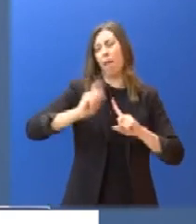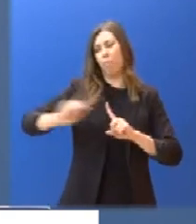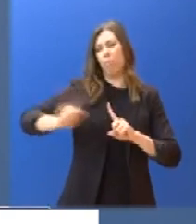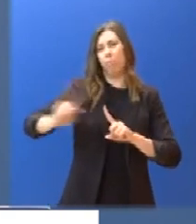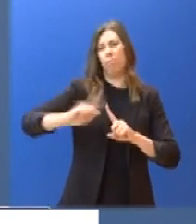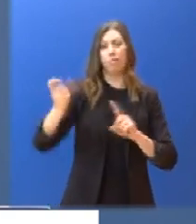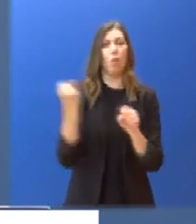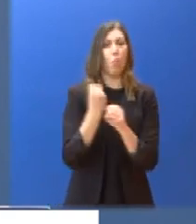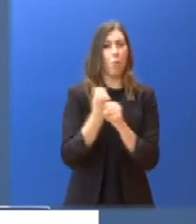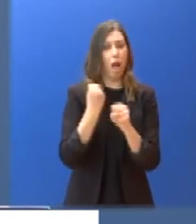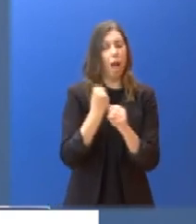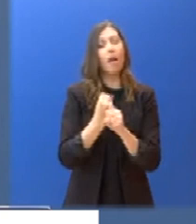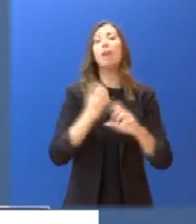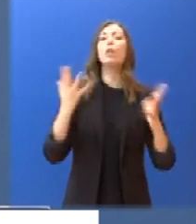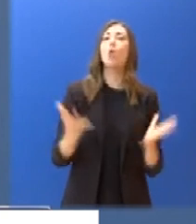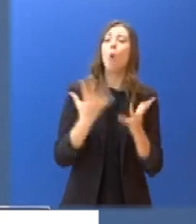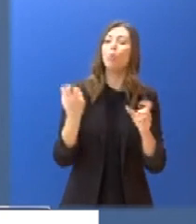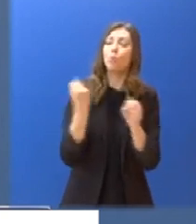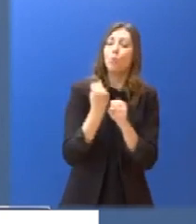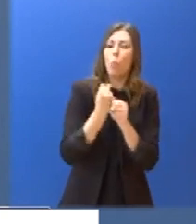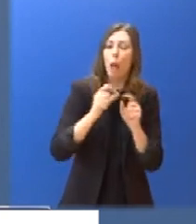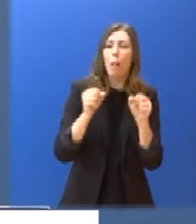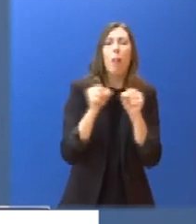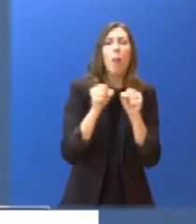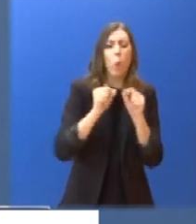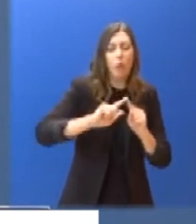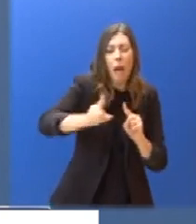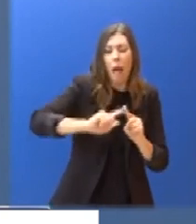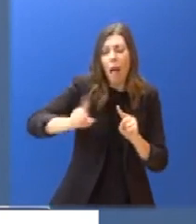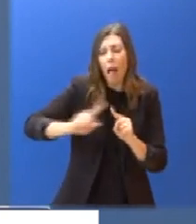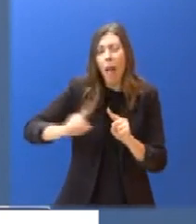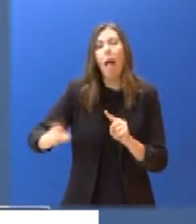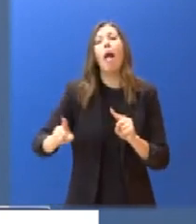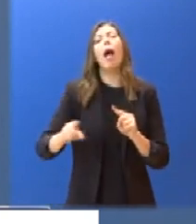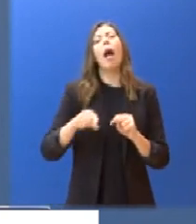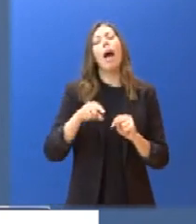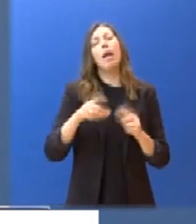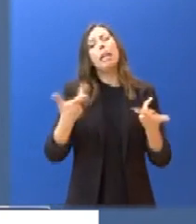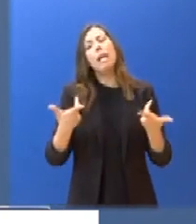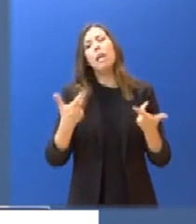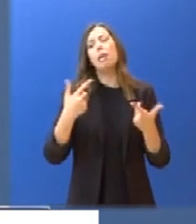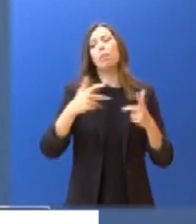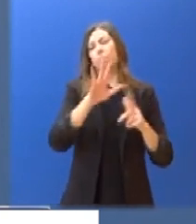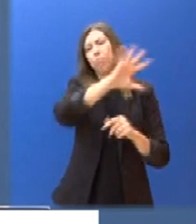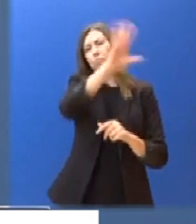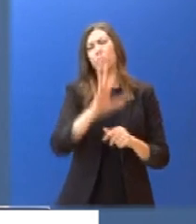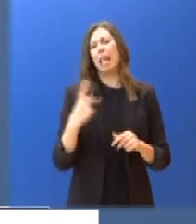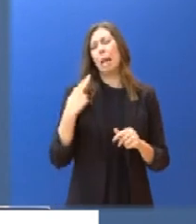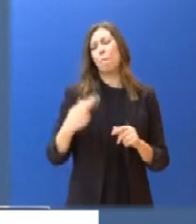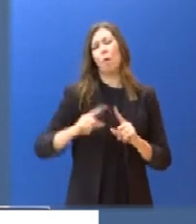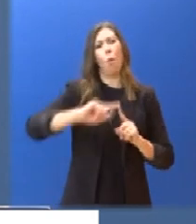μετακινούνται μεταξύ νησιών που βρίσκονται σε πολύ κοντινές αποστάσεις ή σε πορθμία που συνδέουν την υπηρετική χώρα με κοντινά νησιά.